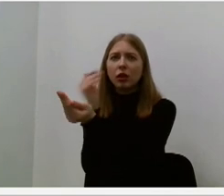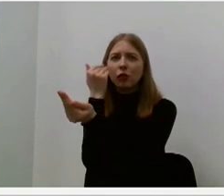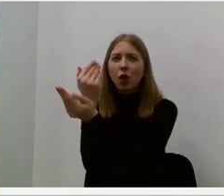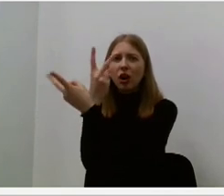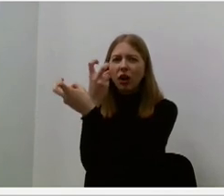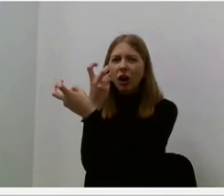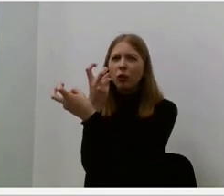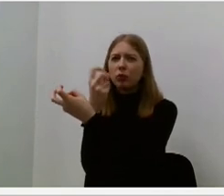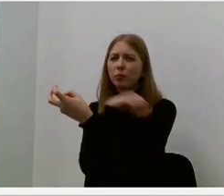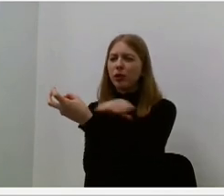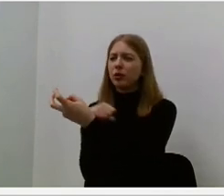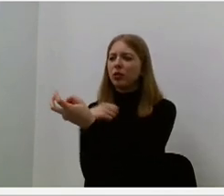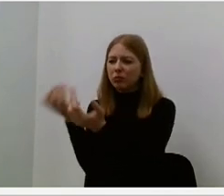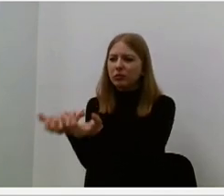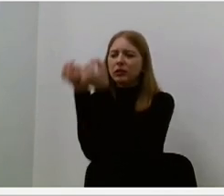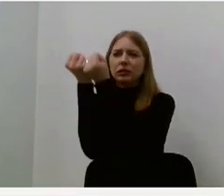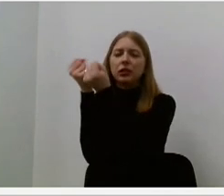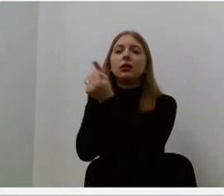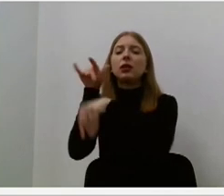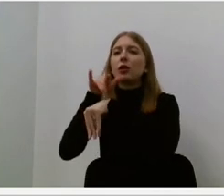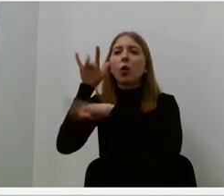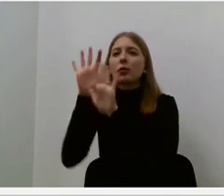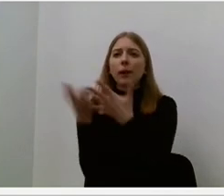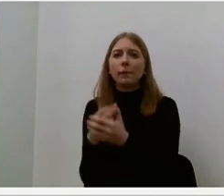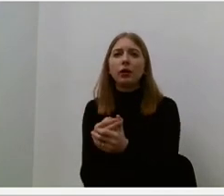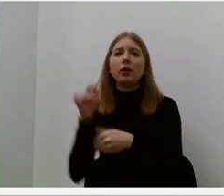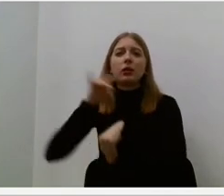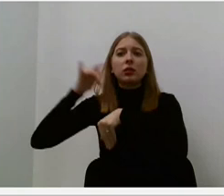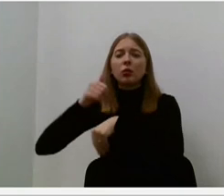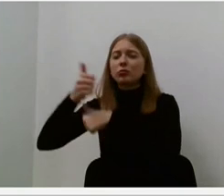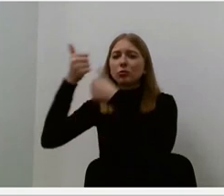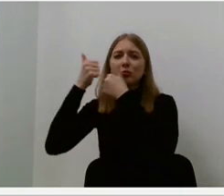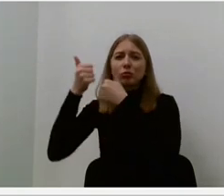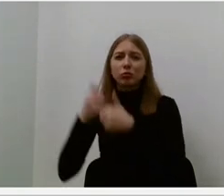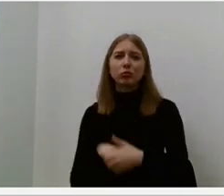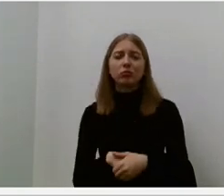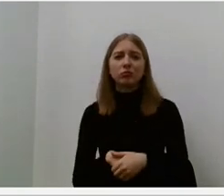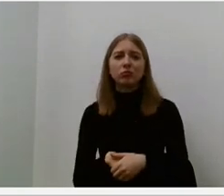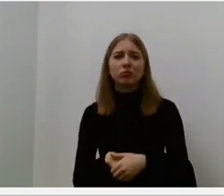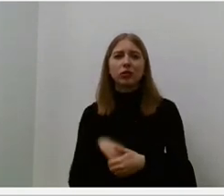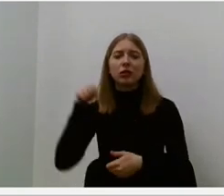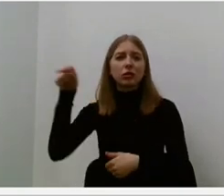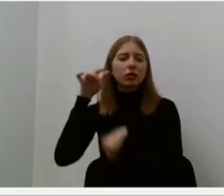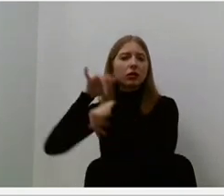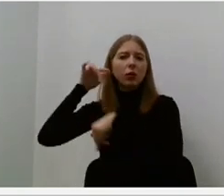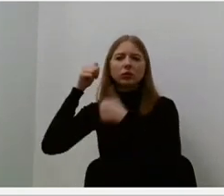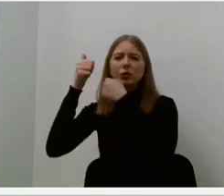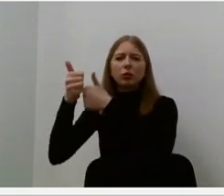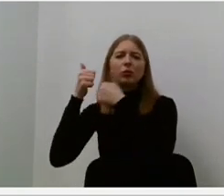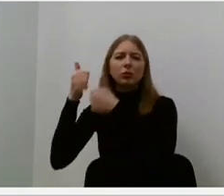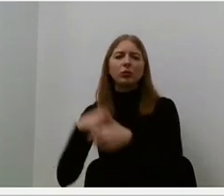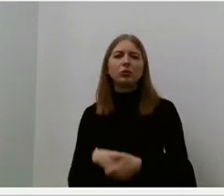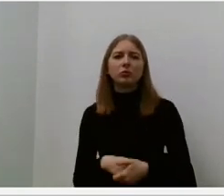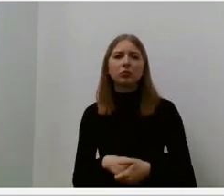jautė. Taip gera, sakė Aldona, taip gera atrodo prie kažko švento